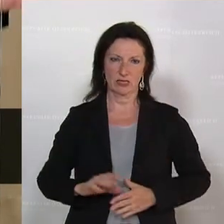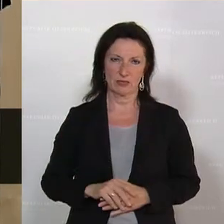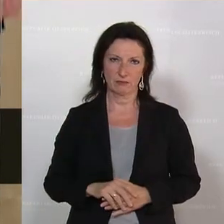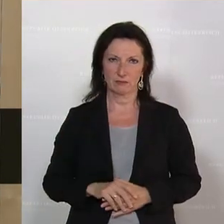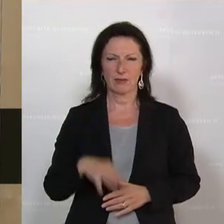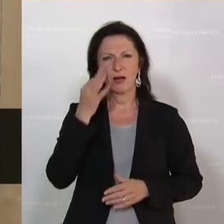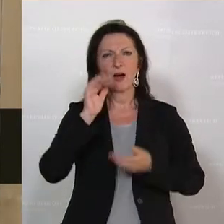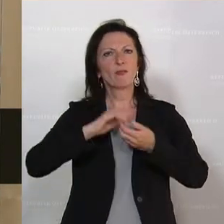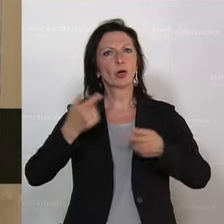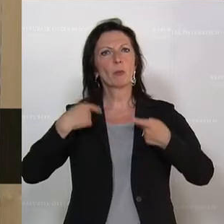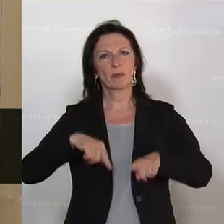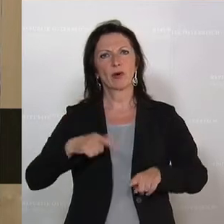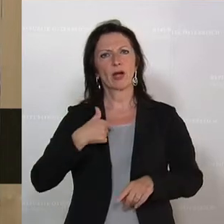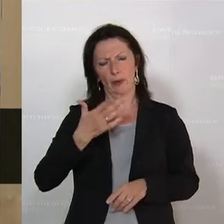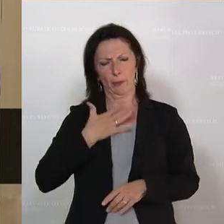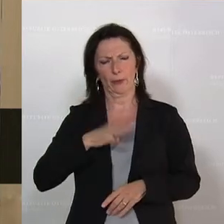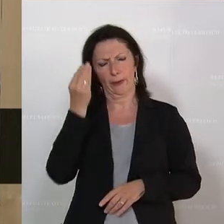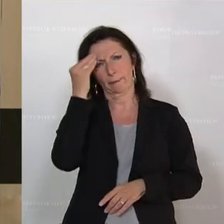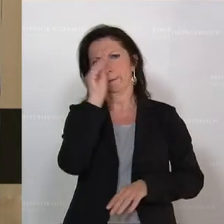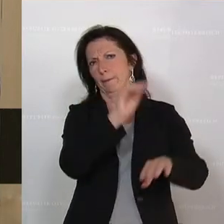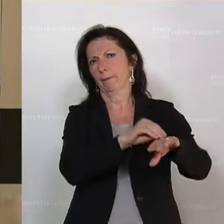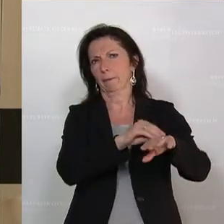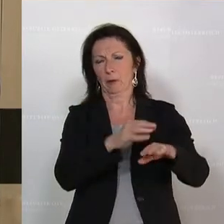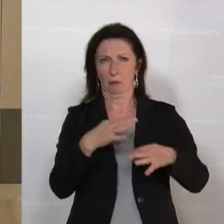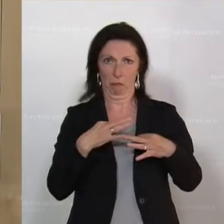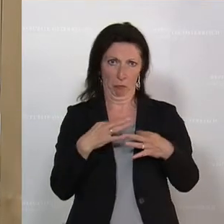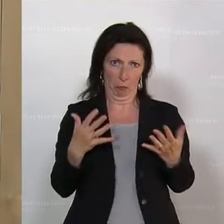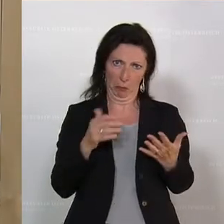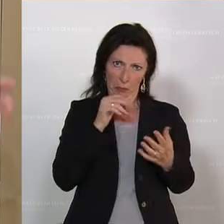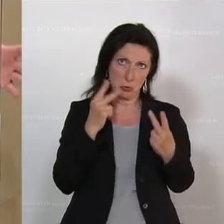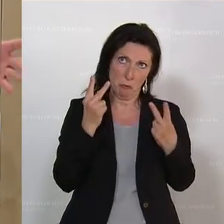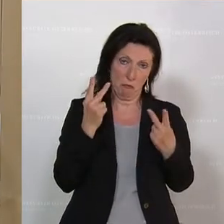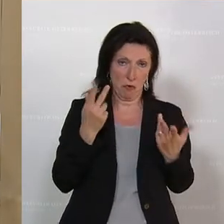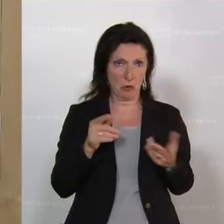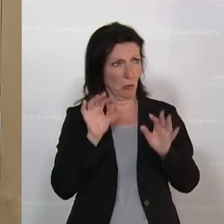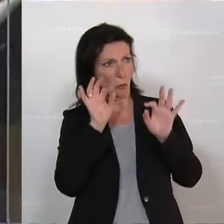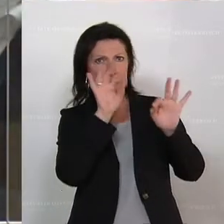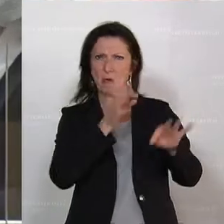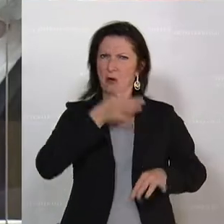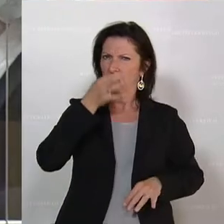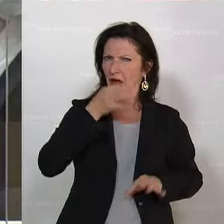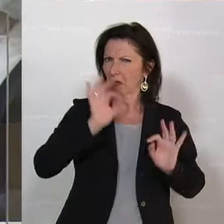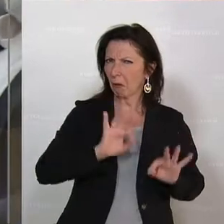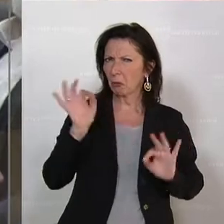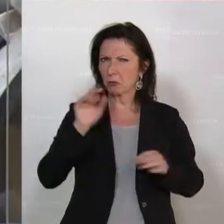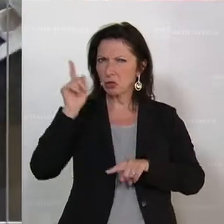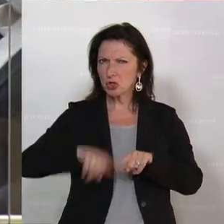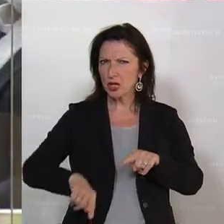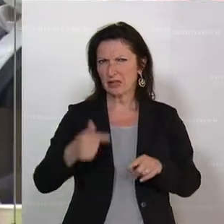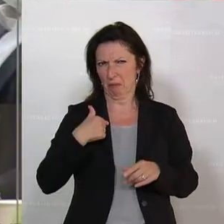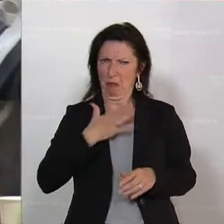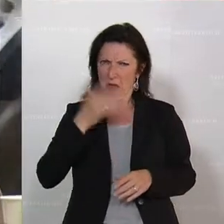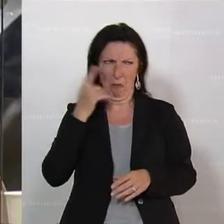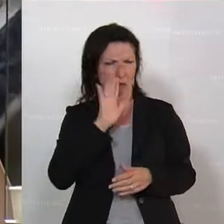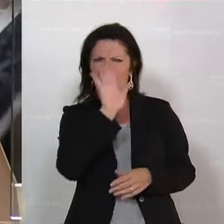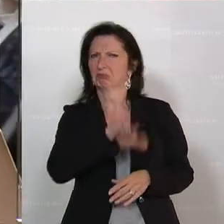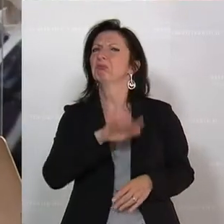Frau Klopfer, ich möchte Ihnen ausrichten, für mich ist es ja gar nicht so relevant, ob Sie eine gute oder eine schlechte Rede halten, aus meiner Sicht war das wieder eine sehr schlechte, weil